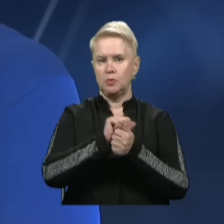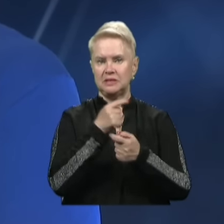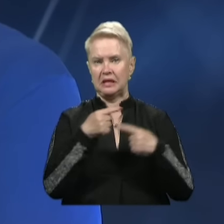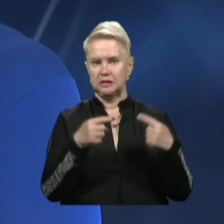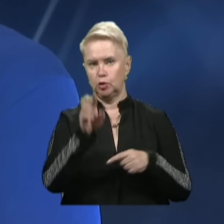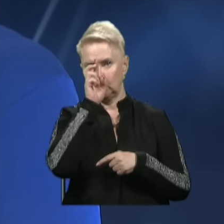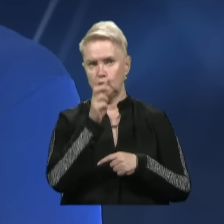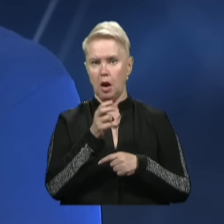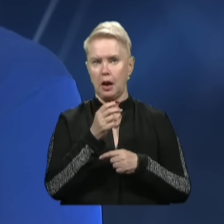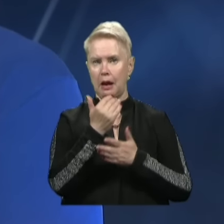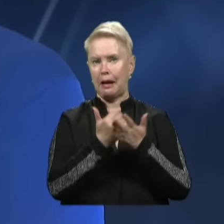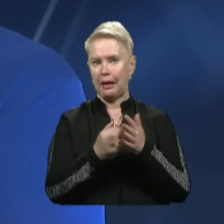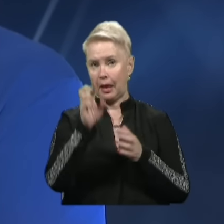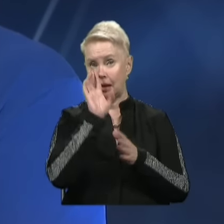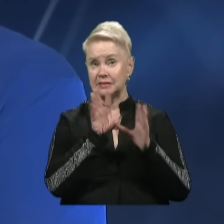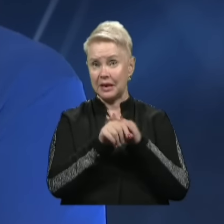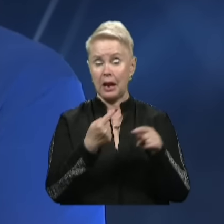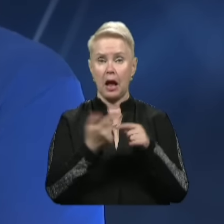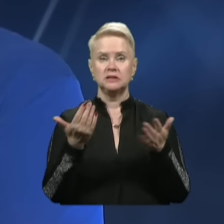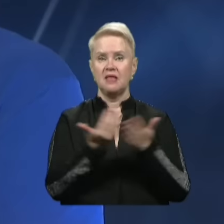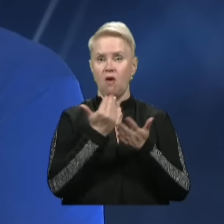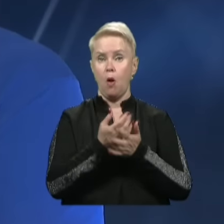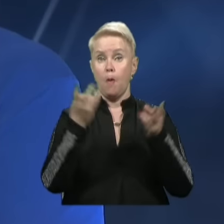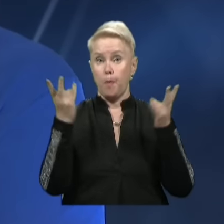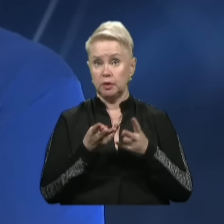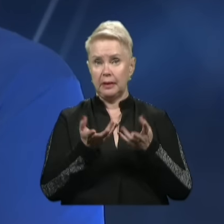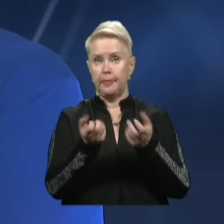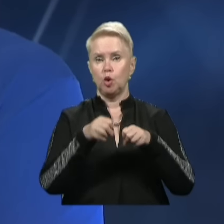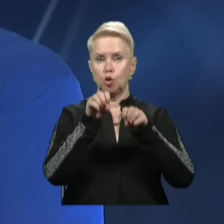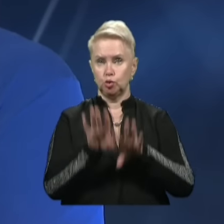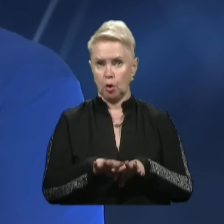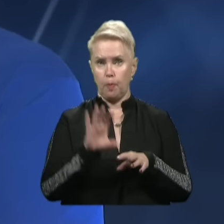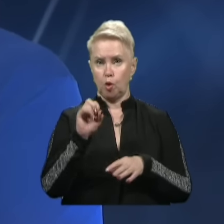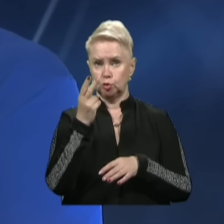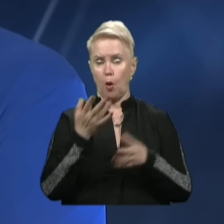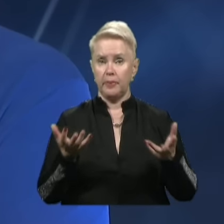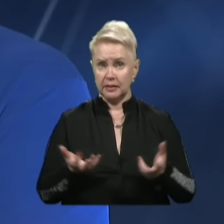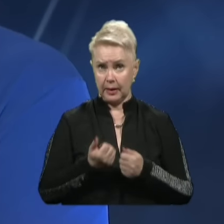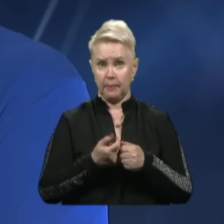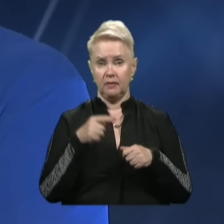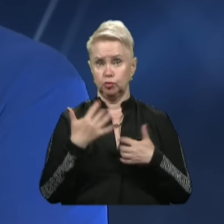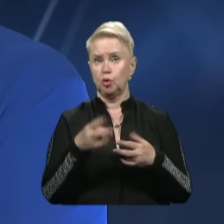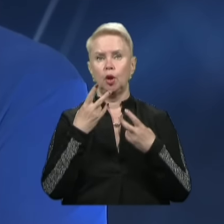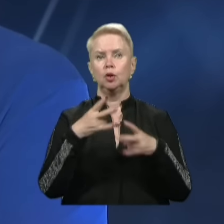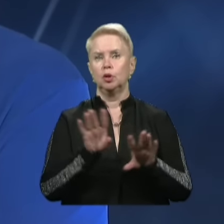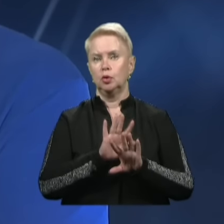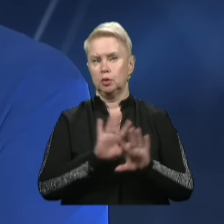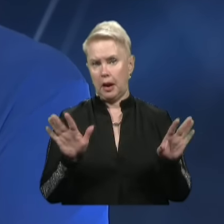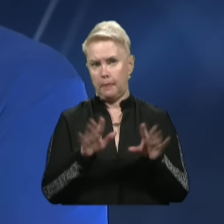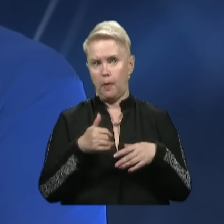різними державними реєстрами, щоб коли якась інформація потрібна для прийняття рішення про соціальну підтримку, вже не треба було